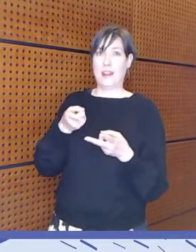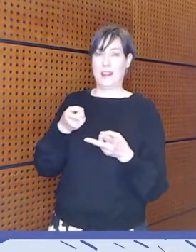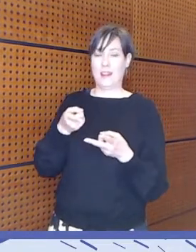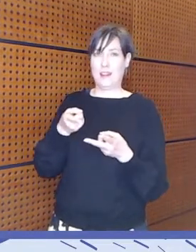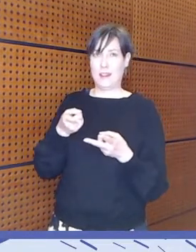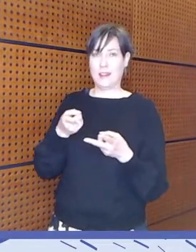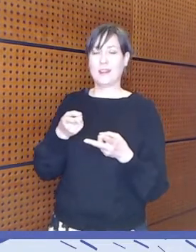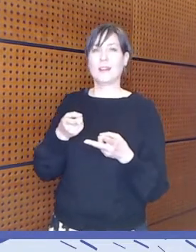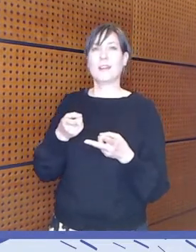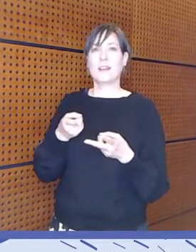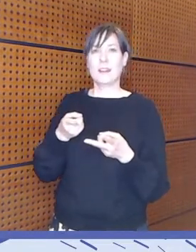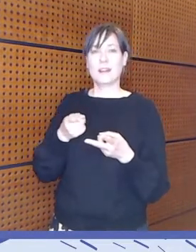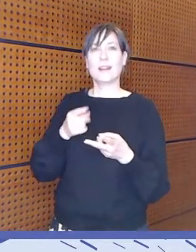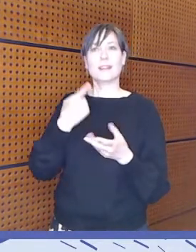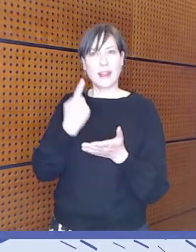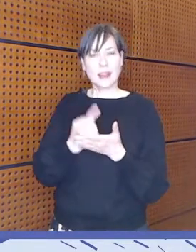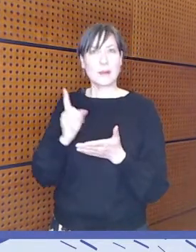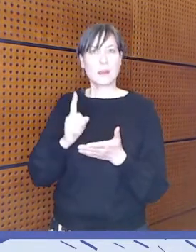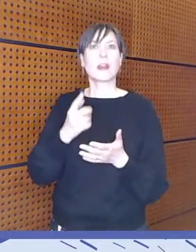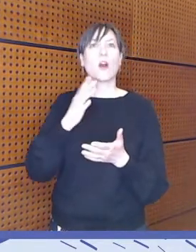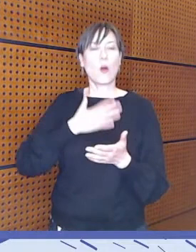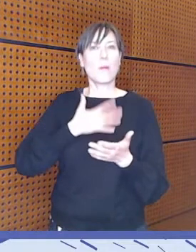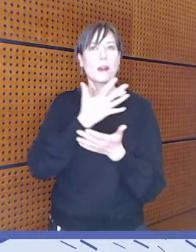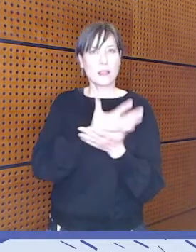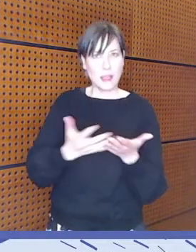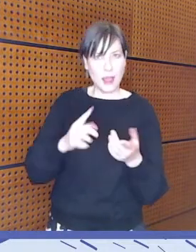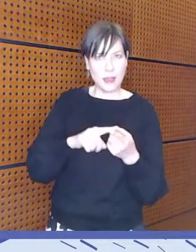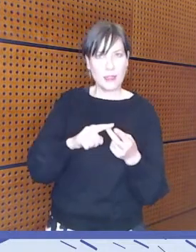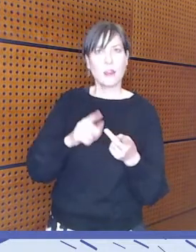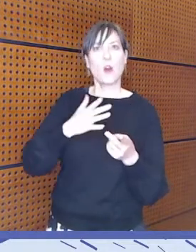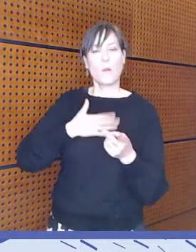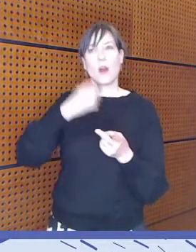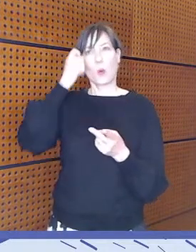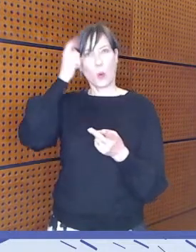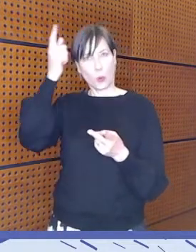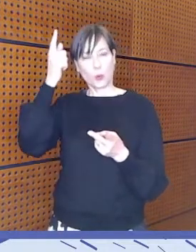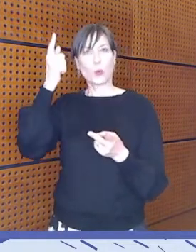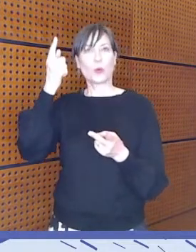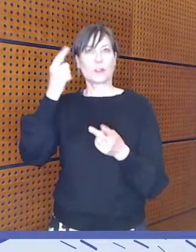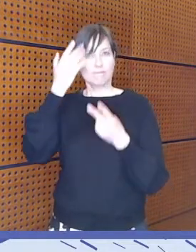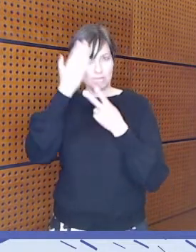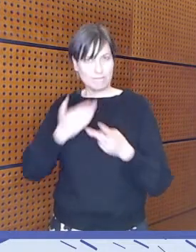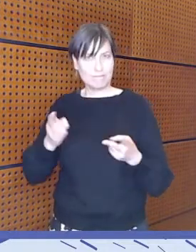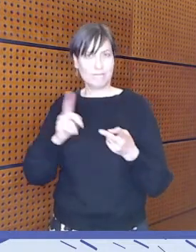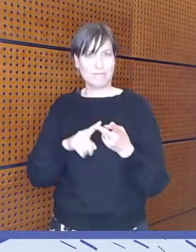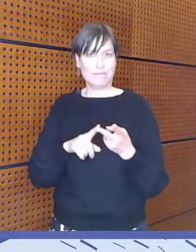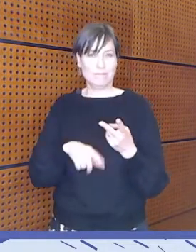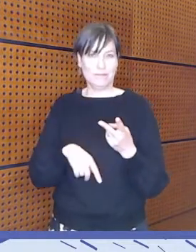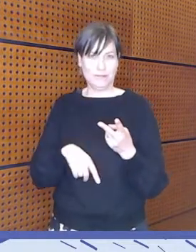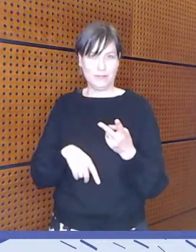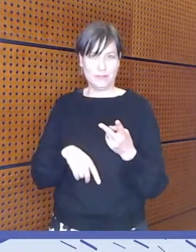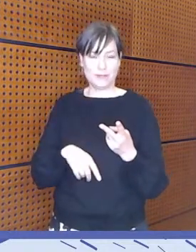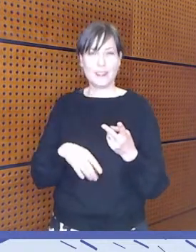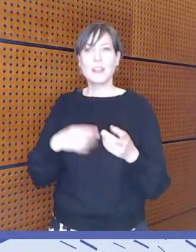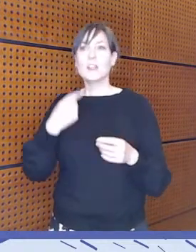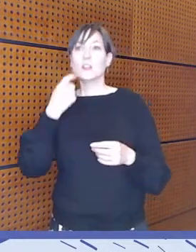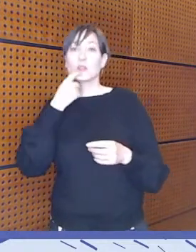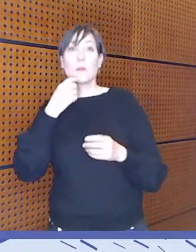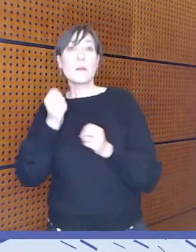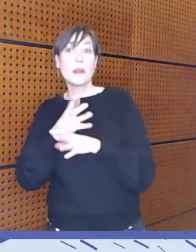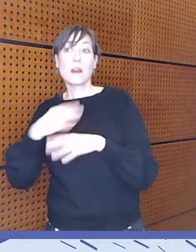kriteereinä on omakielisyys ja kulttuurilähtöisyys. Suomalaisessa mediakasvatuksessahan nämä